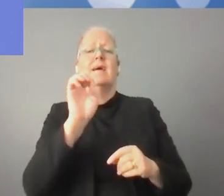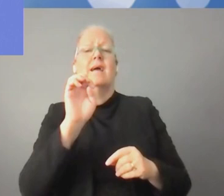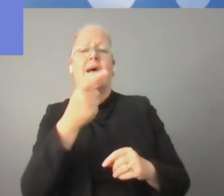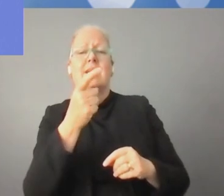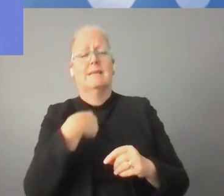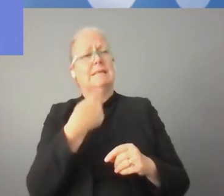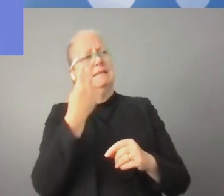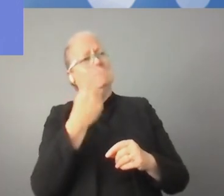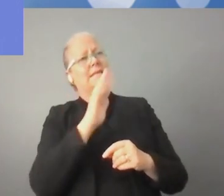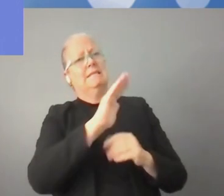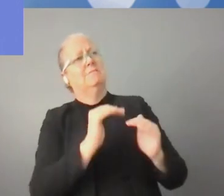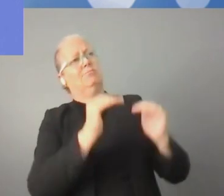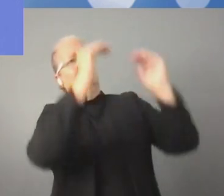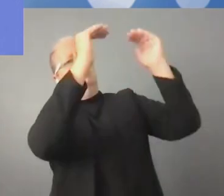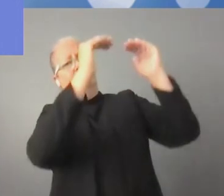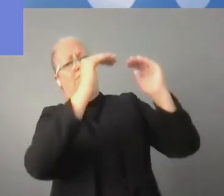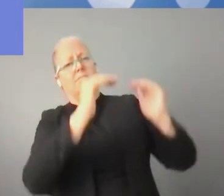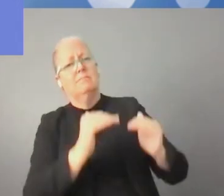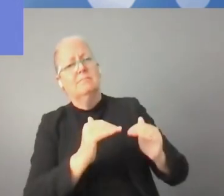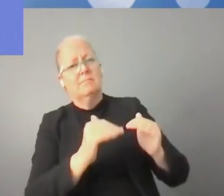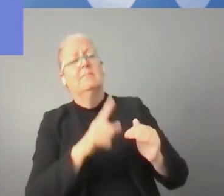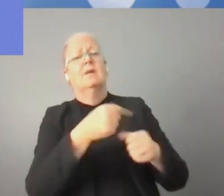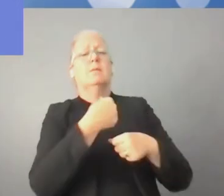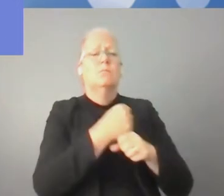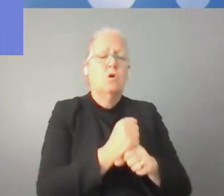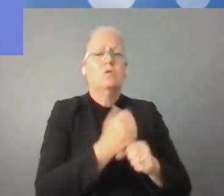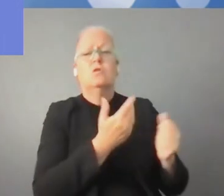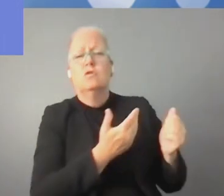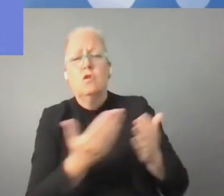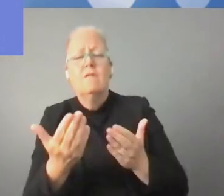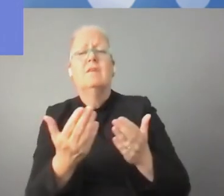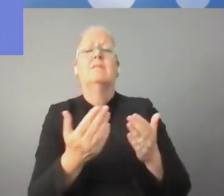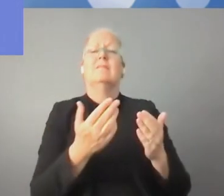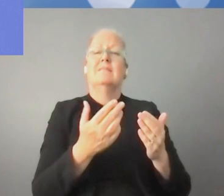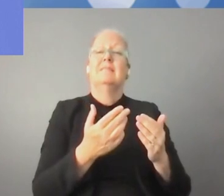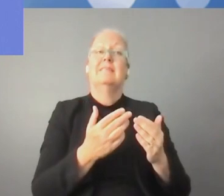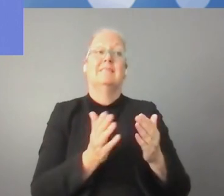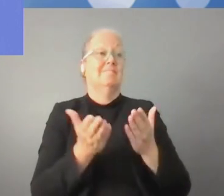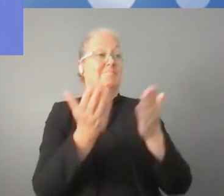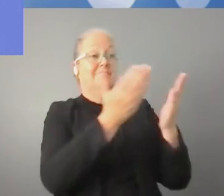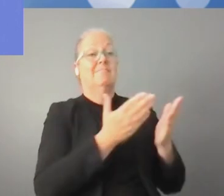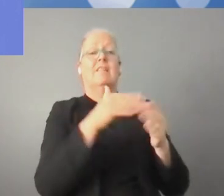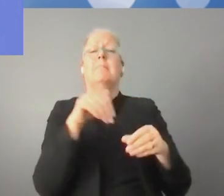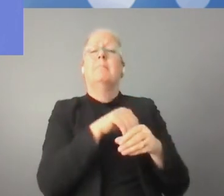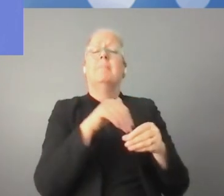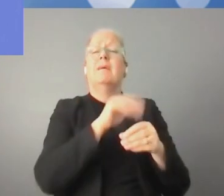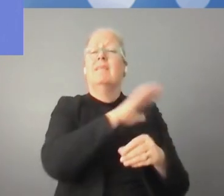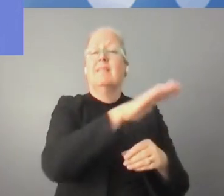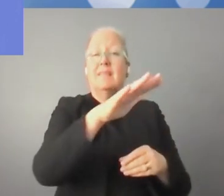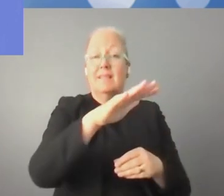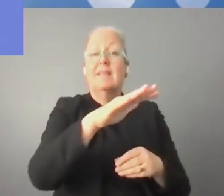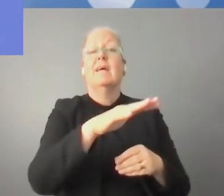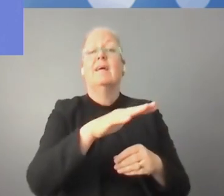يسير ببطء أكثر مما كنا نتوقع أن يكون سريعا.